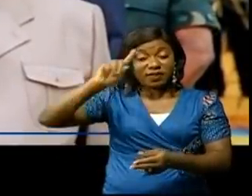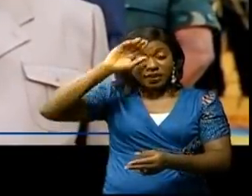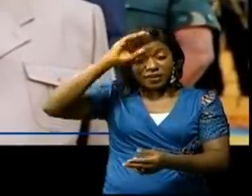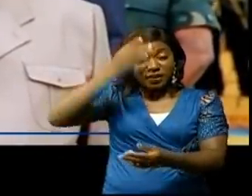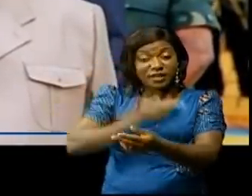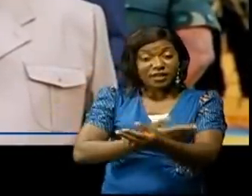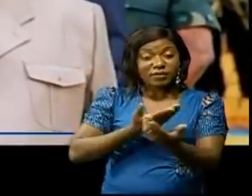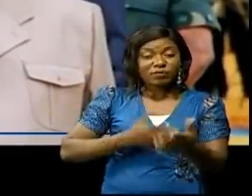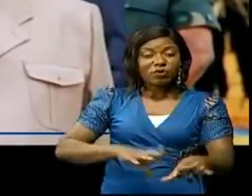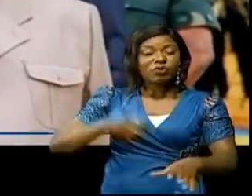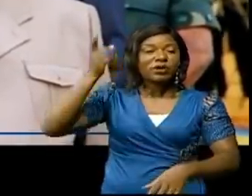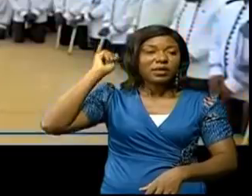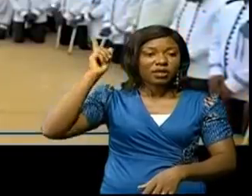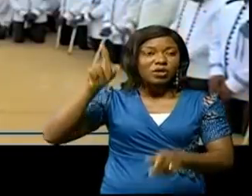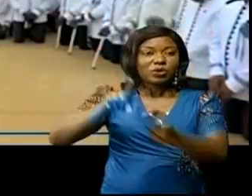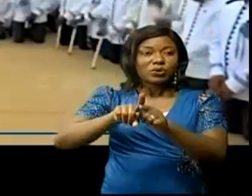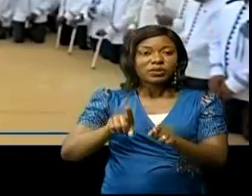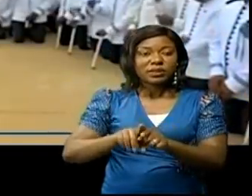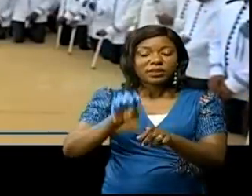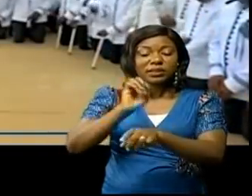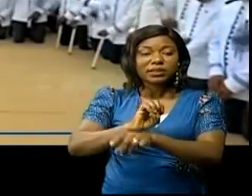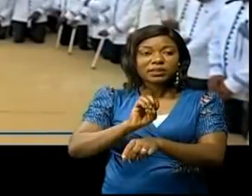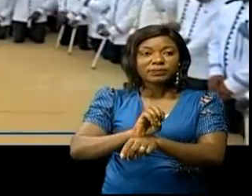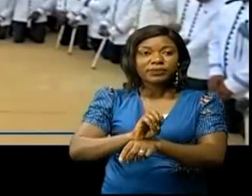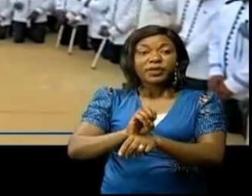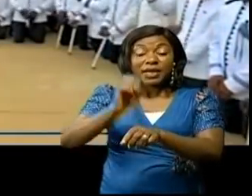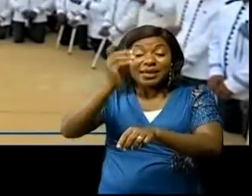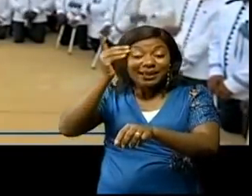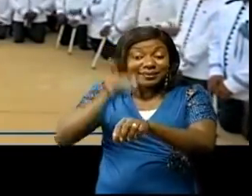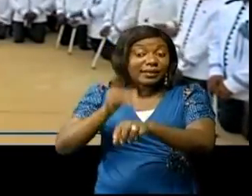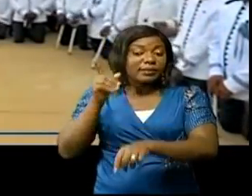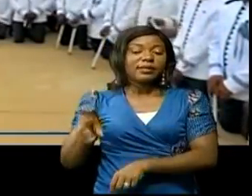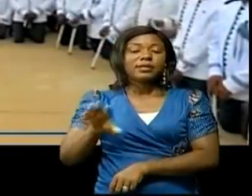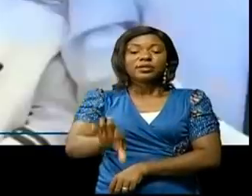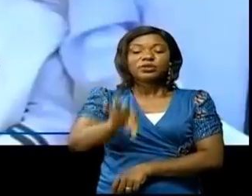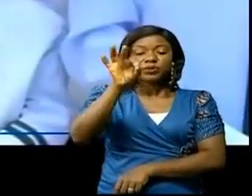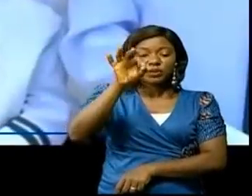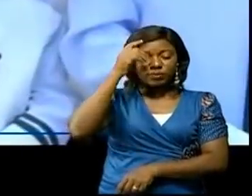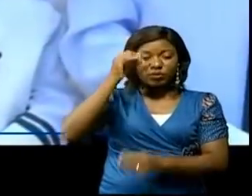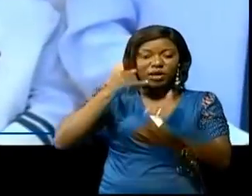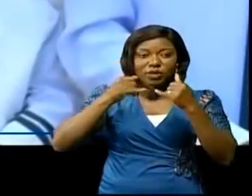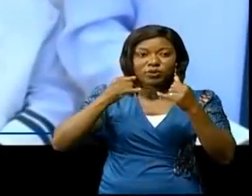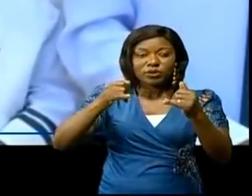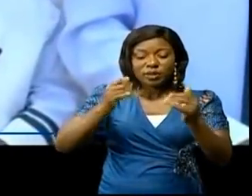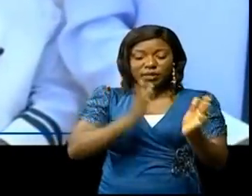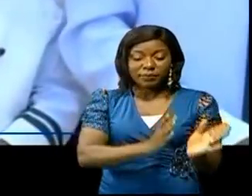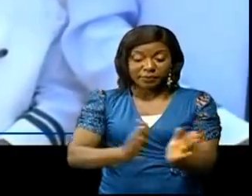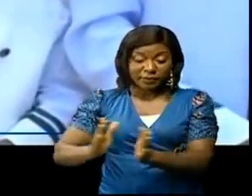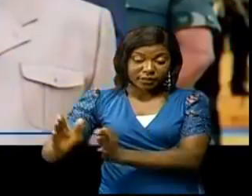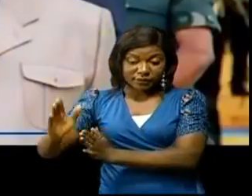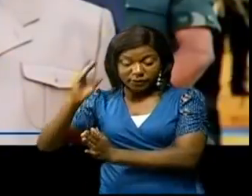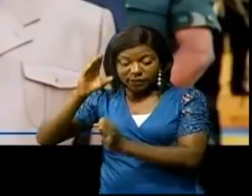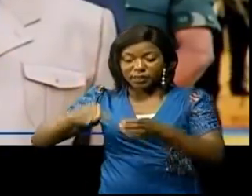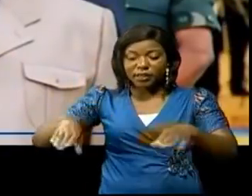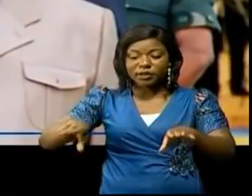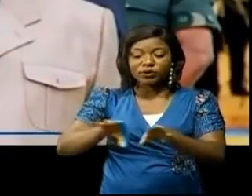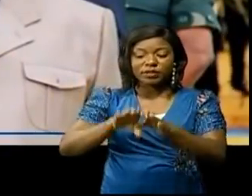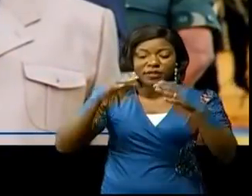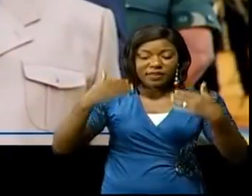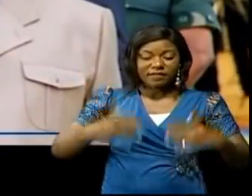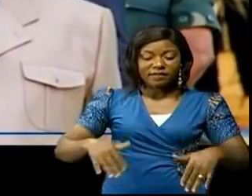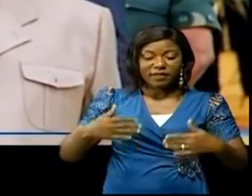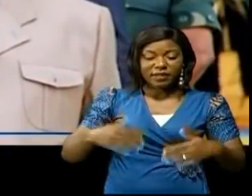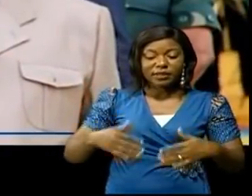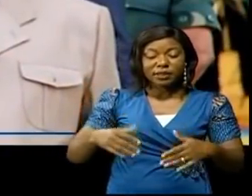congolaise et de l'église Kimbanguist Cette date est aussi choisie pour annoncer le préparatif de la clôture des festivités